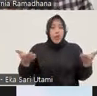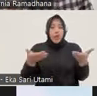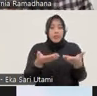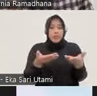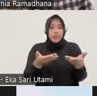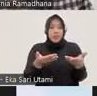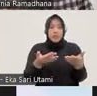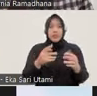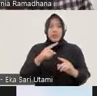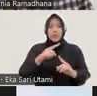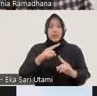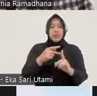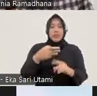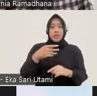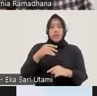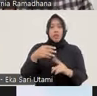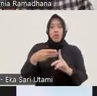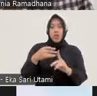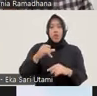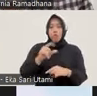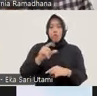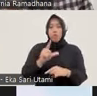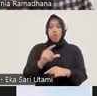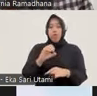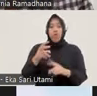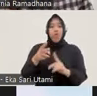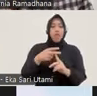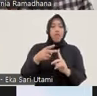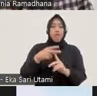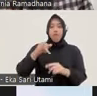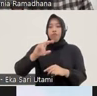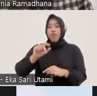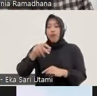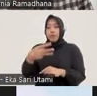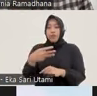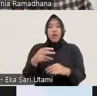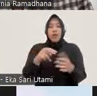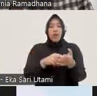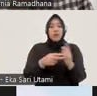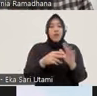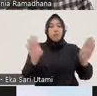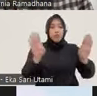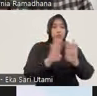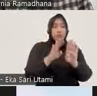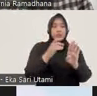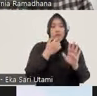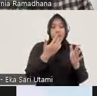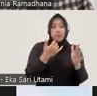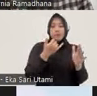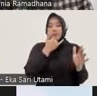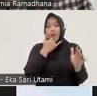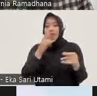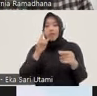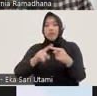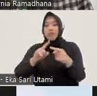silence. Ketika anggota kepolisian itu menutup-nutupi kesalahan rekan sejawatnya